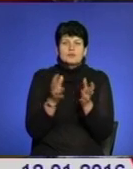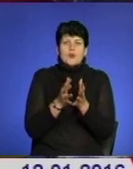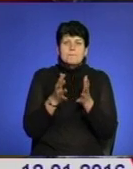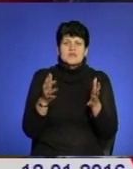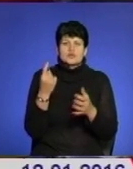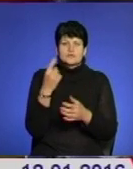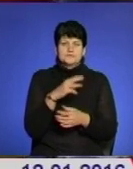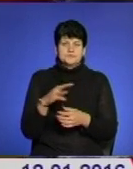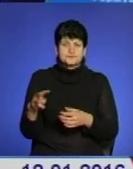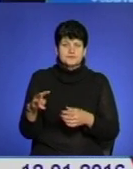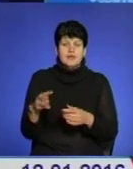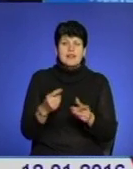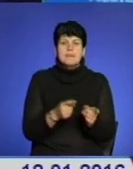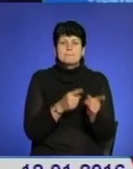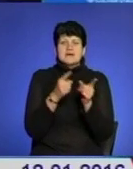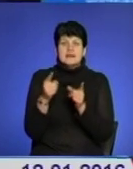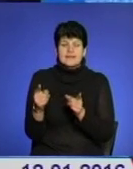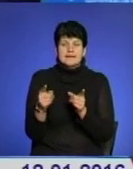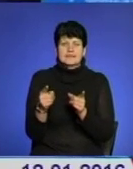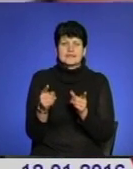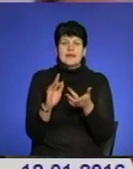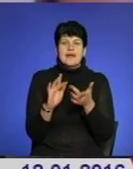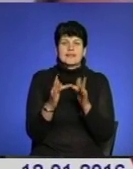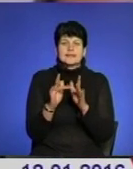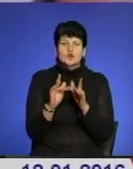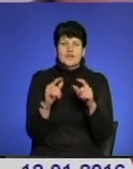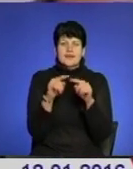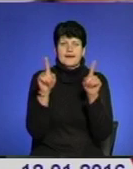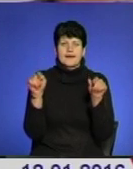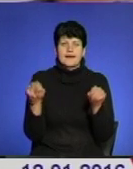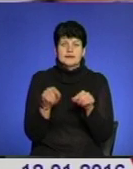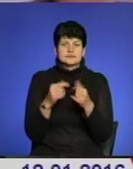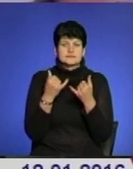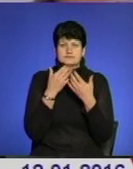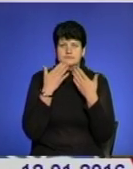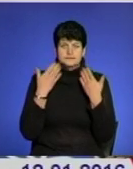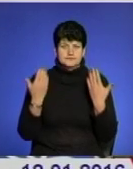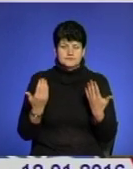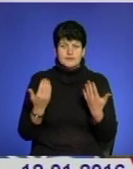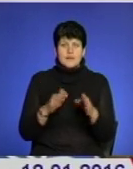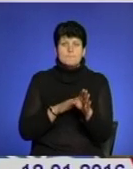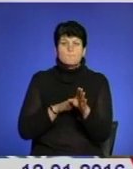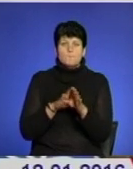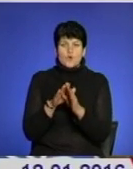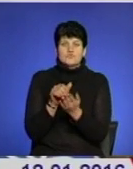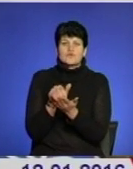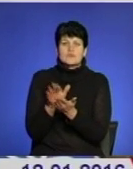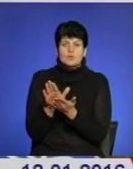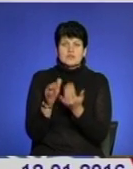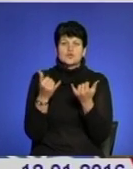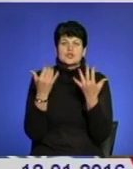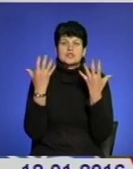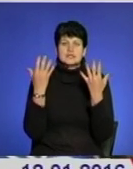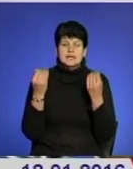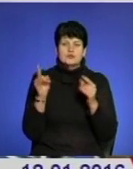мільйона. Втім, про перехід на електронні амбулаторні картки наразі не йдеться. Повністю відмовитися на сьогоднішній день,